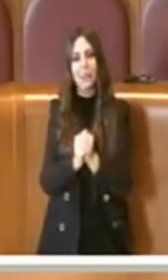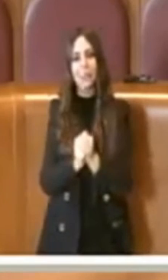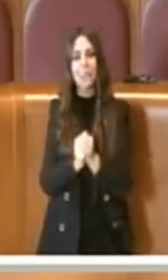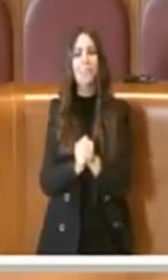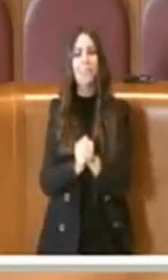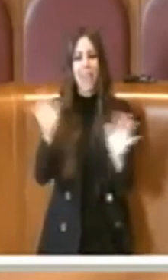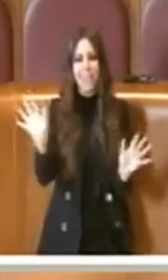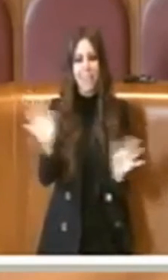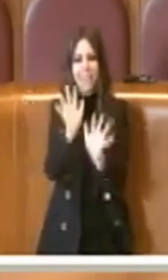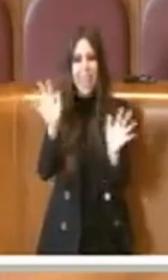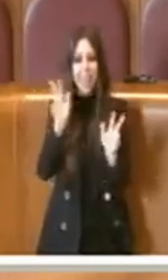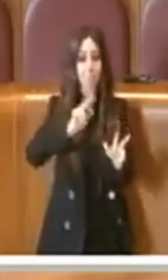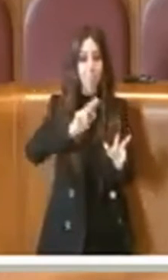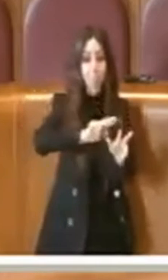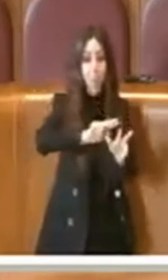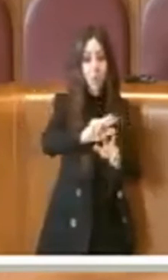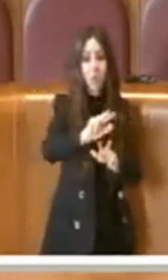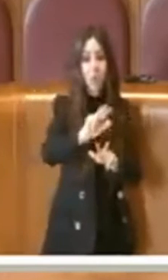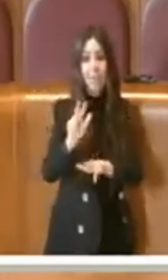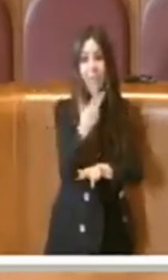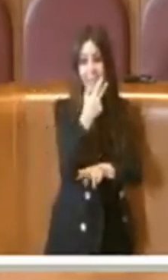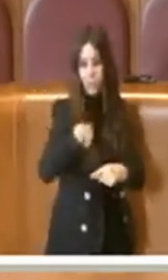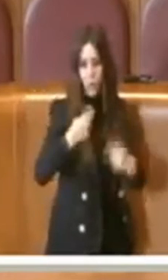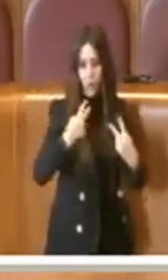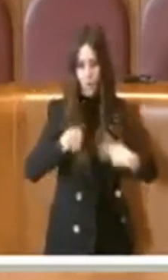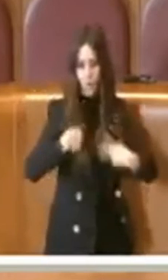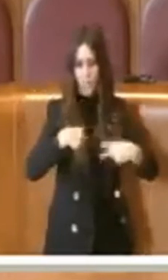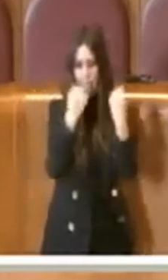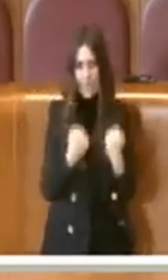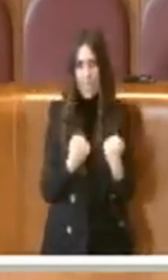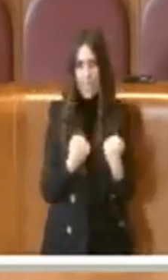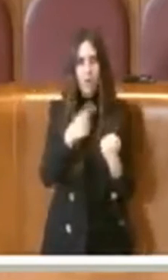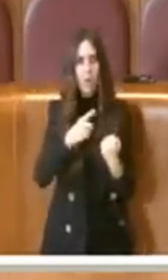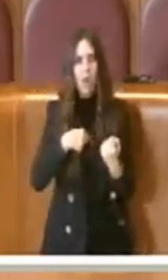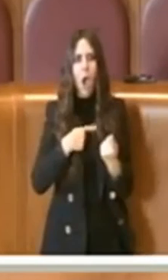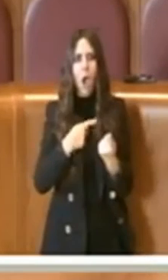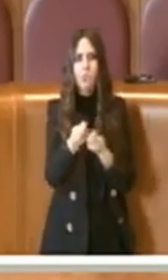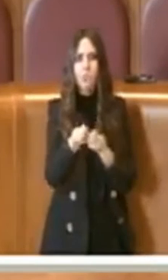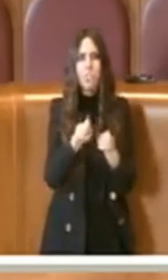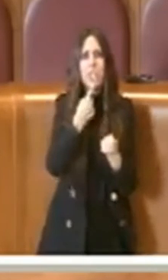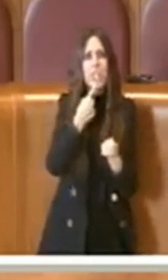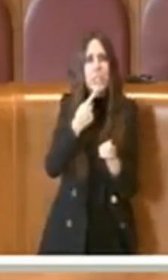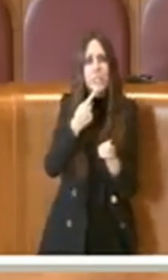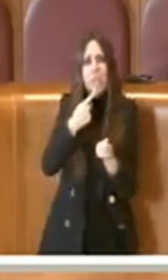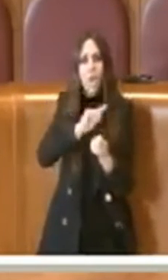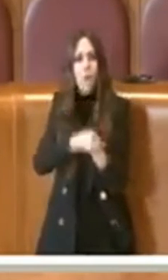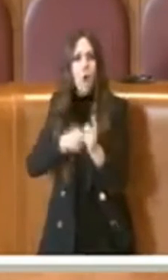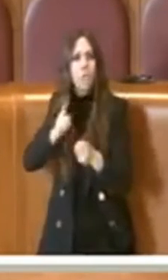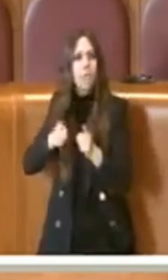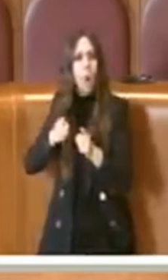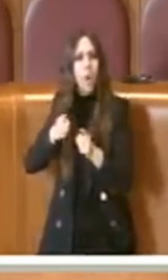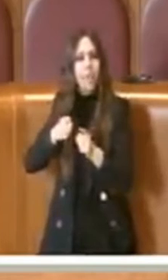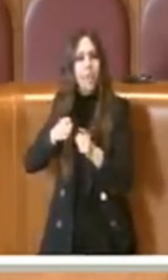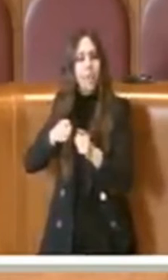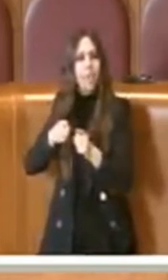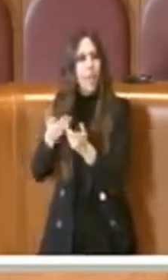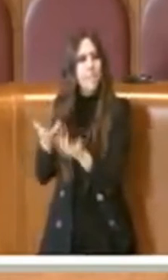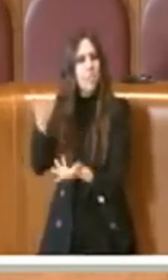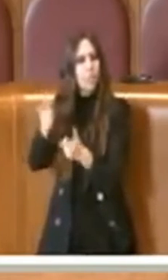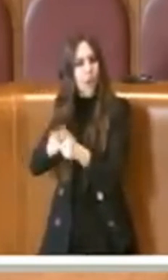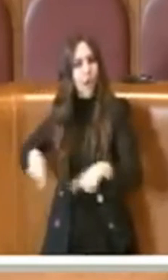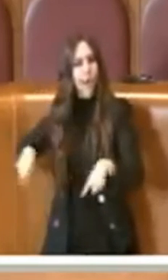Municipio Terzo, dove io vivo, non governa la stessa forza politica che ha la maggioranza in Campidoglio. Ma,